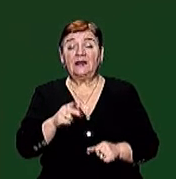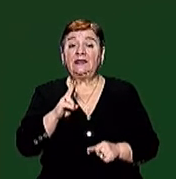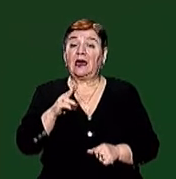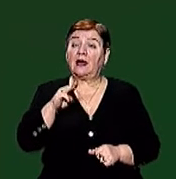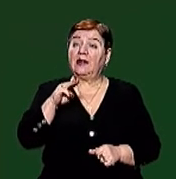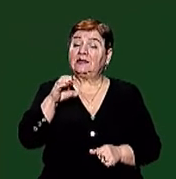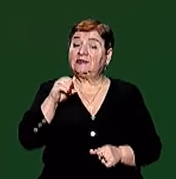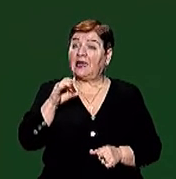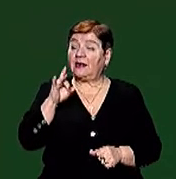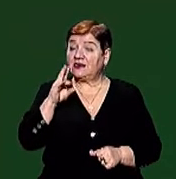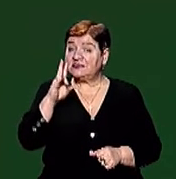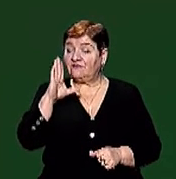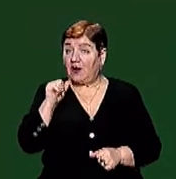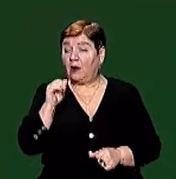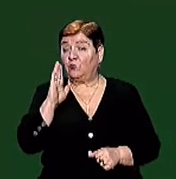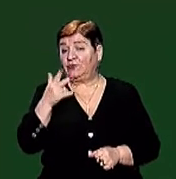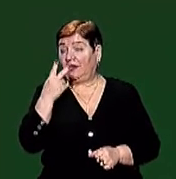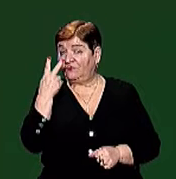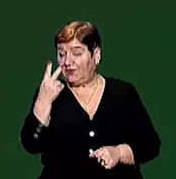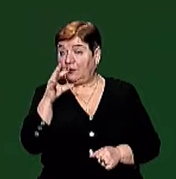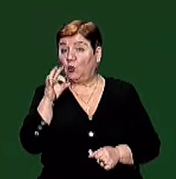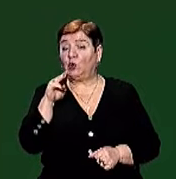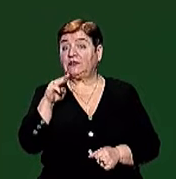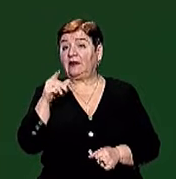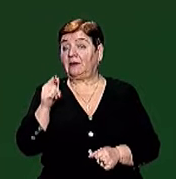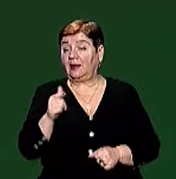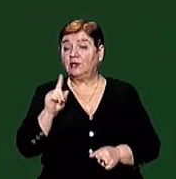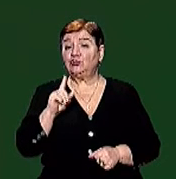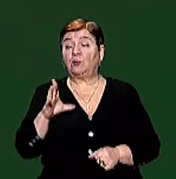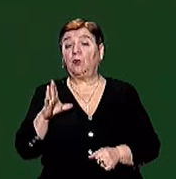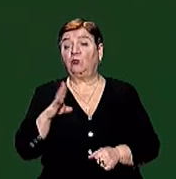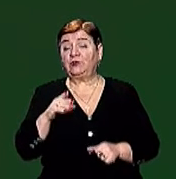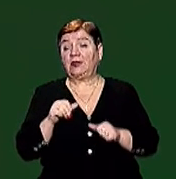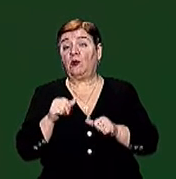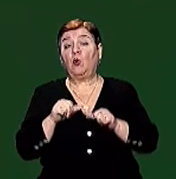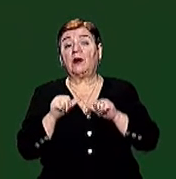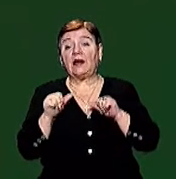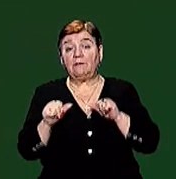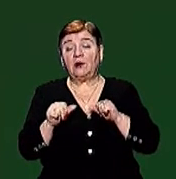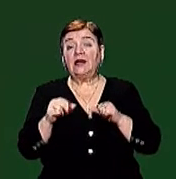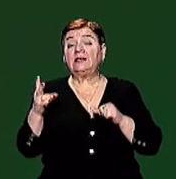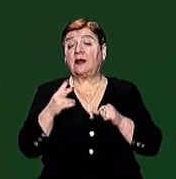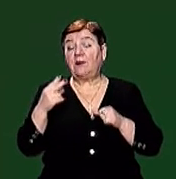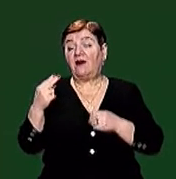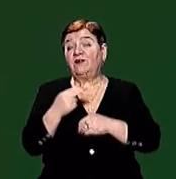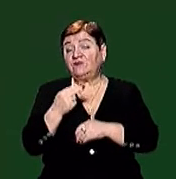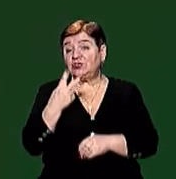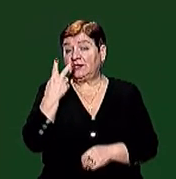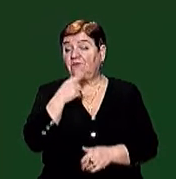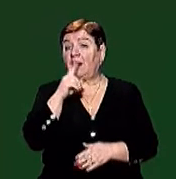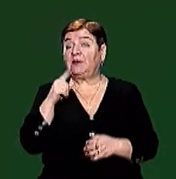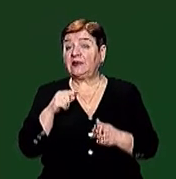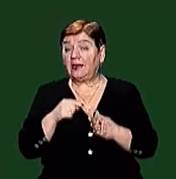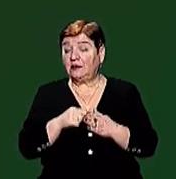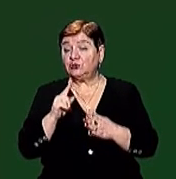виходить, що буде дві ОТГ У разі, якщо бедевлянська буде окремо ОТГ Тому треба вивчити ці два питання І щоб вони